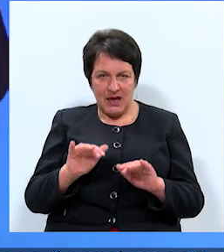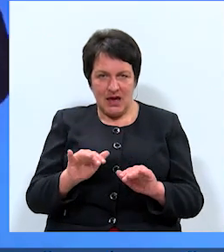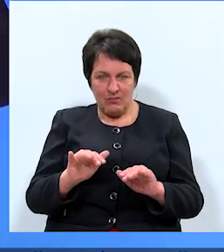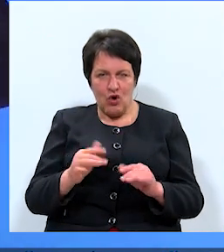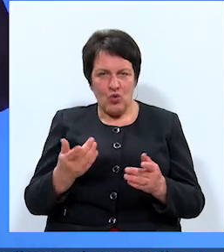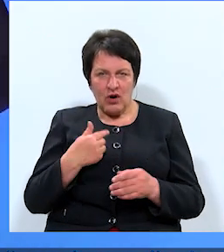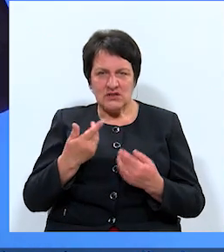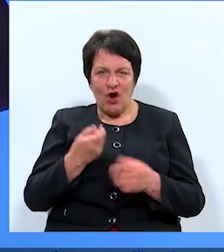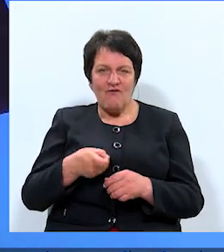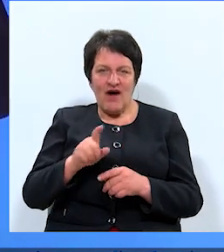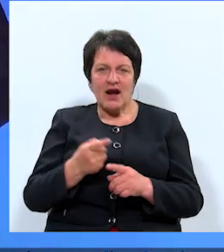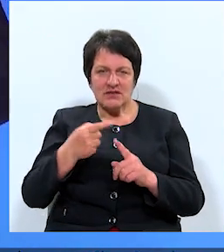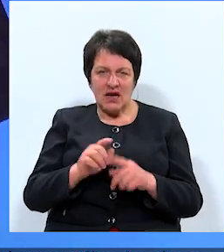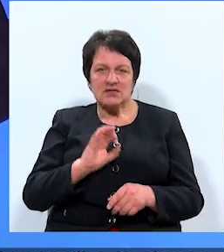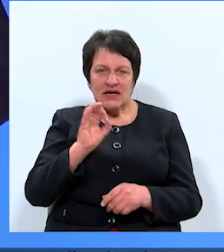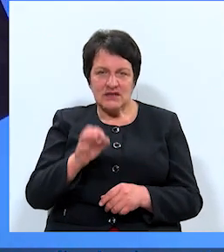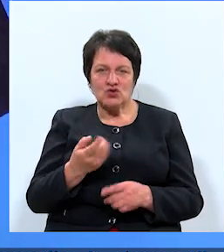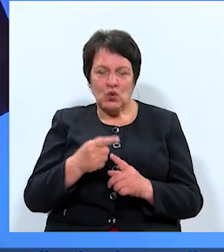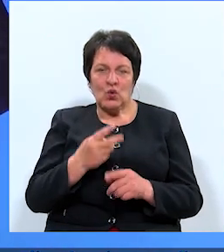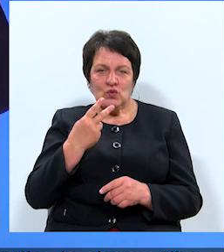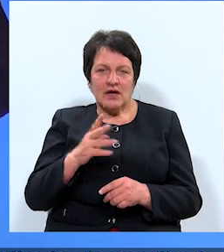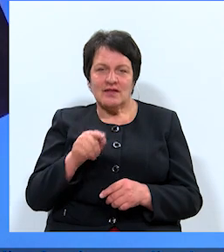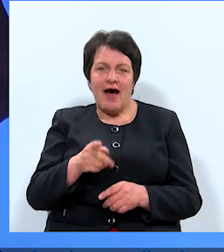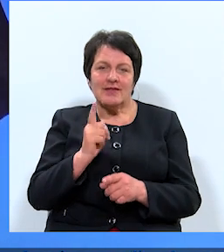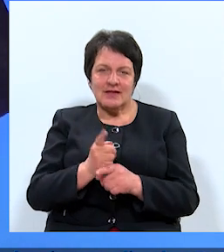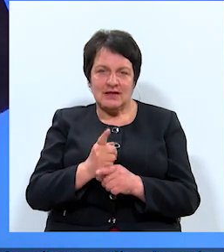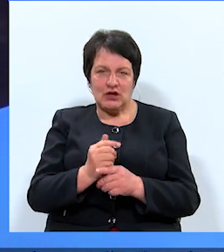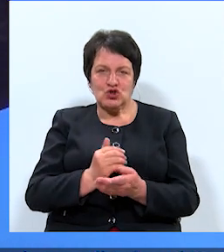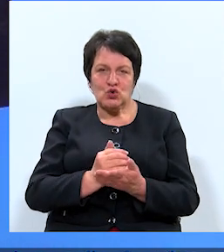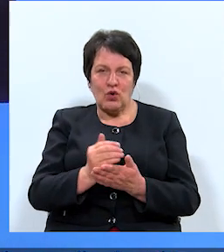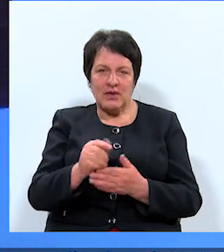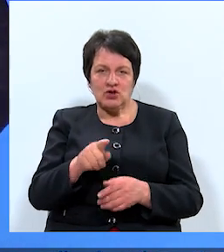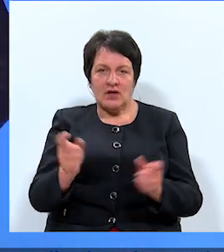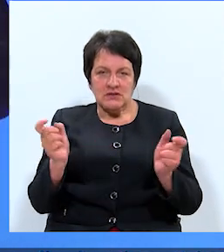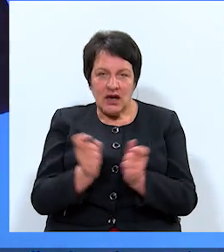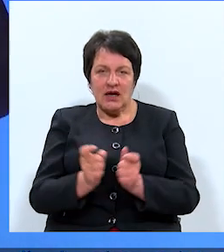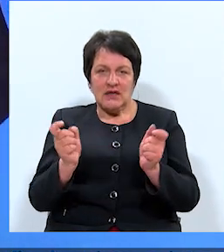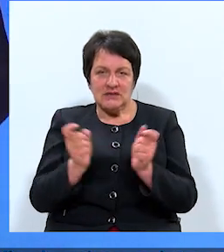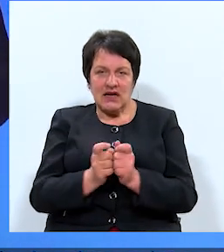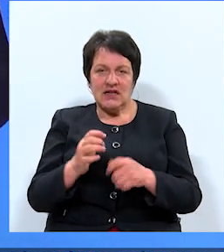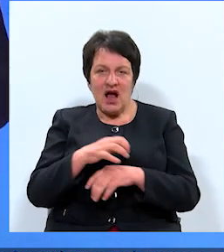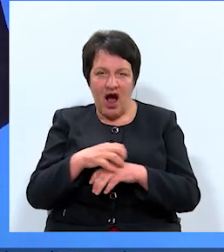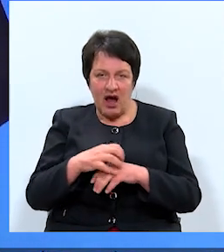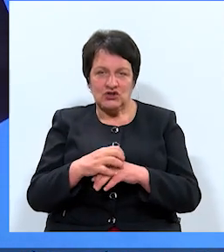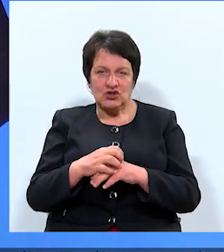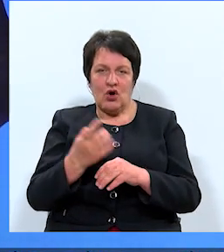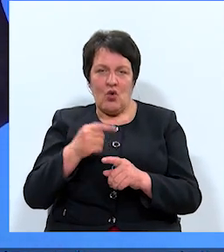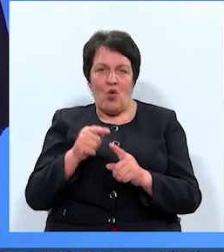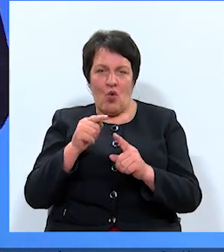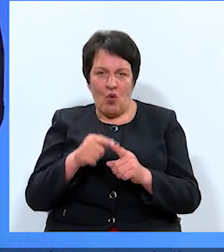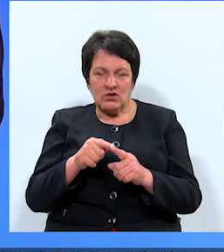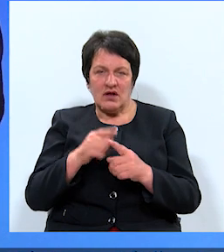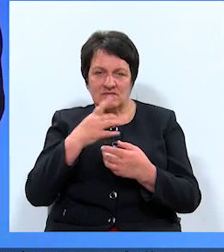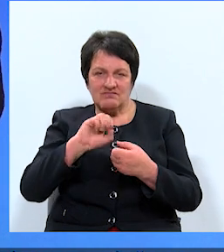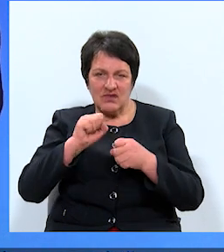es jau vairākas reizes izteicos un uzskatu, ka viņš bija, nu, tā nedrīkst turpināties šie strīdi, nebeidzamie kašķi un tā tālāk, un tēla